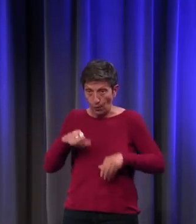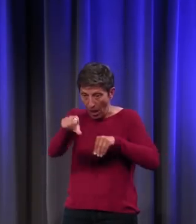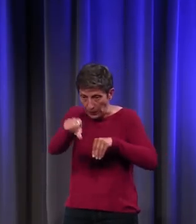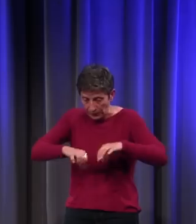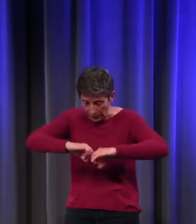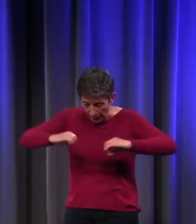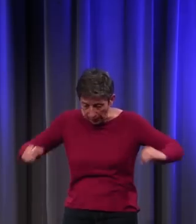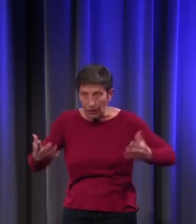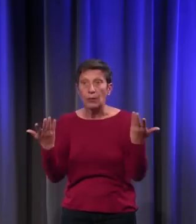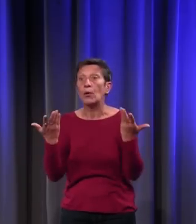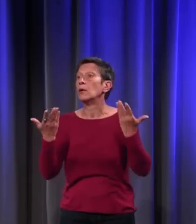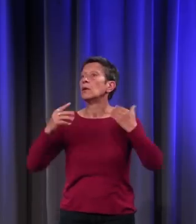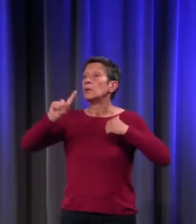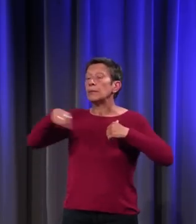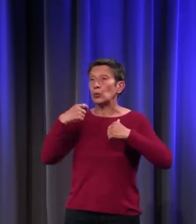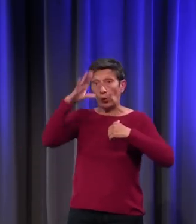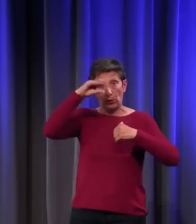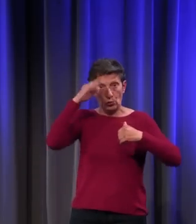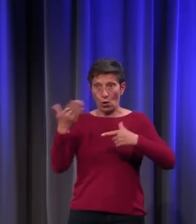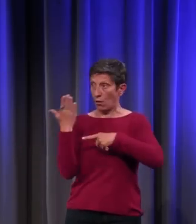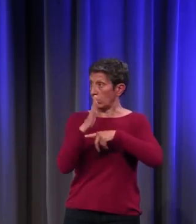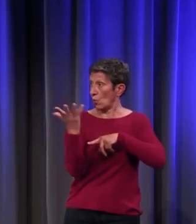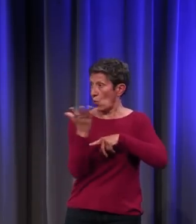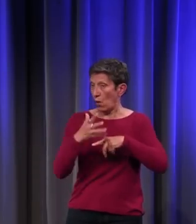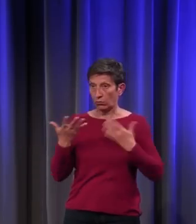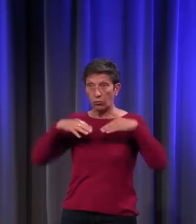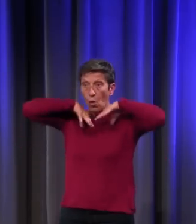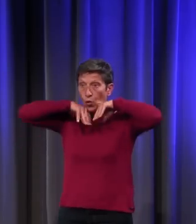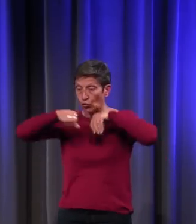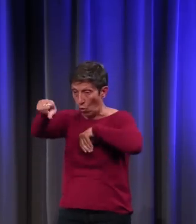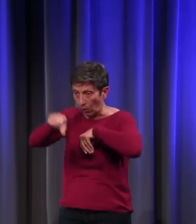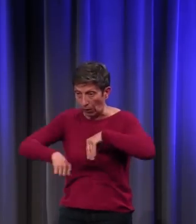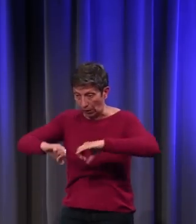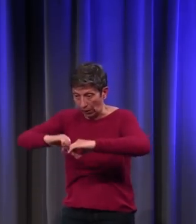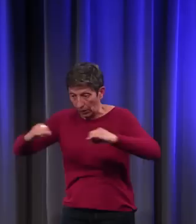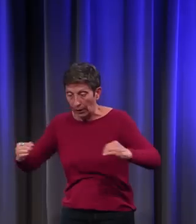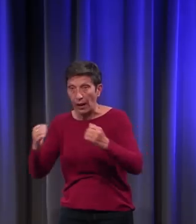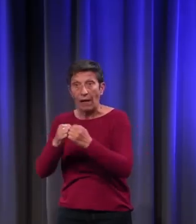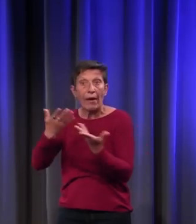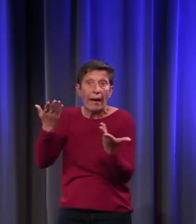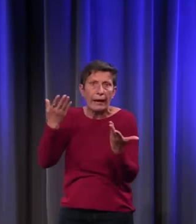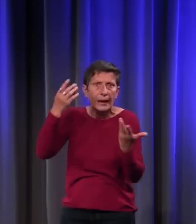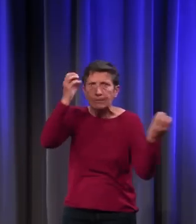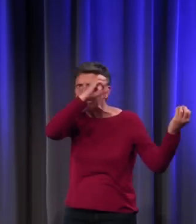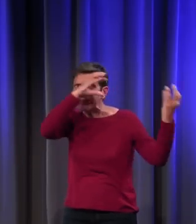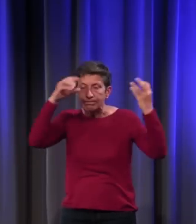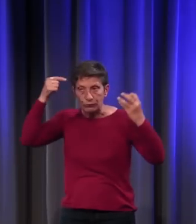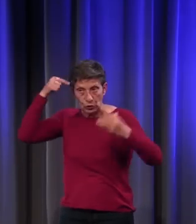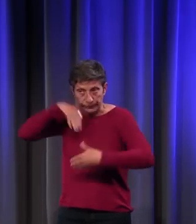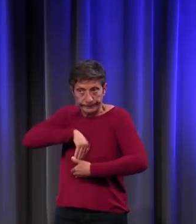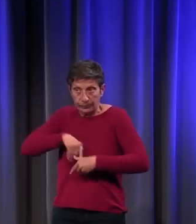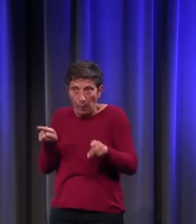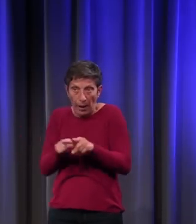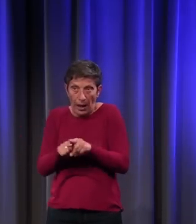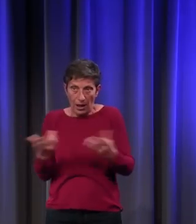humaine, devant les étudiants, on dissèque le cochon ou la truie avec l'idée qu'à l'intérieur, c'est tout pareil. Et